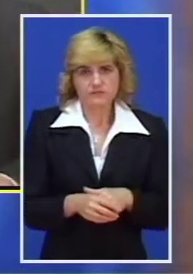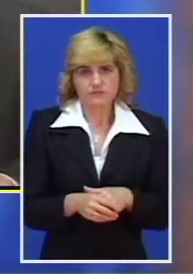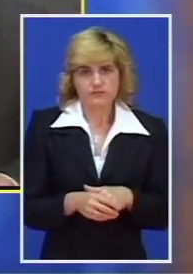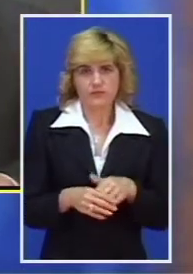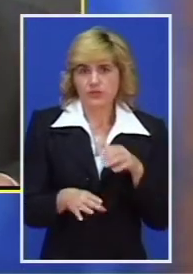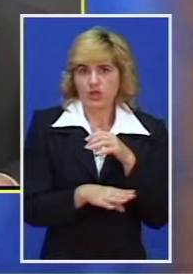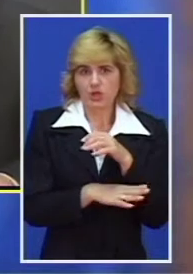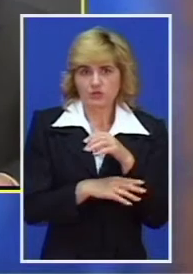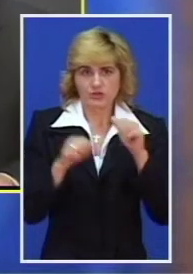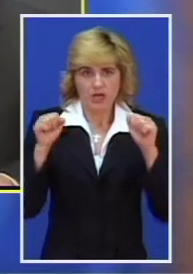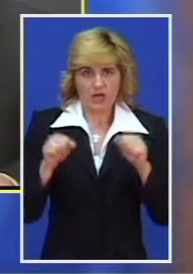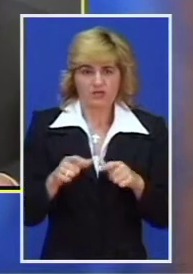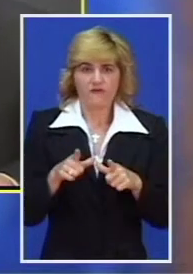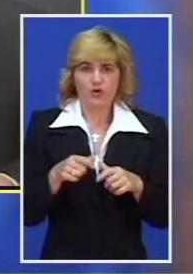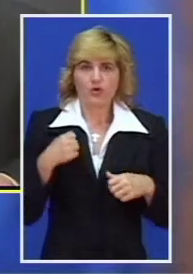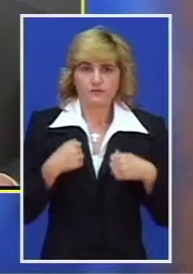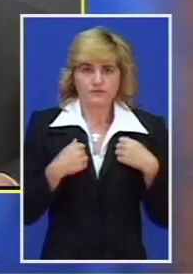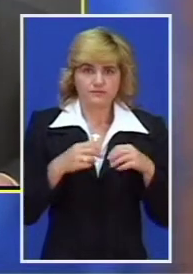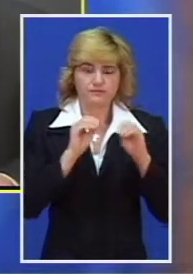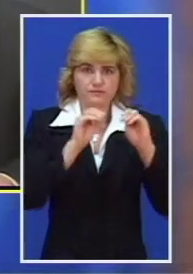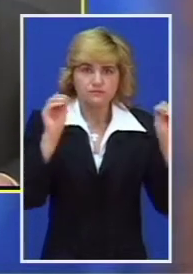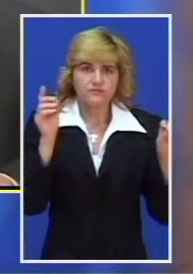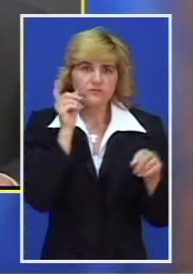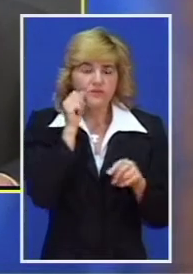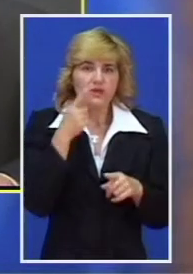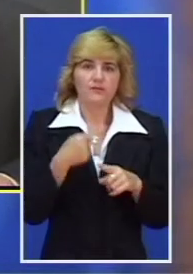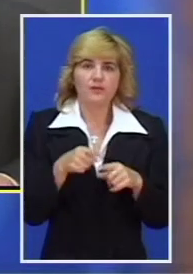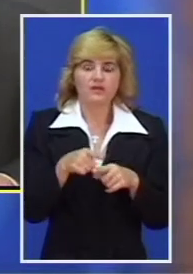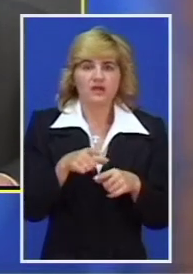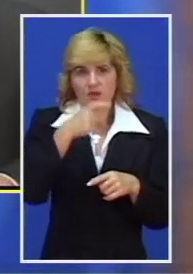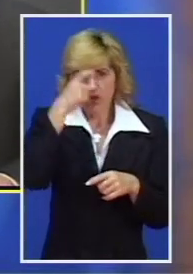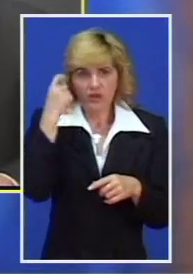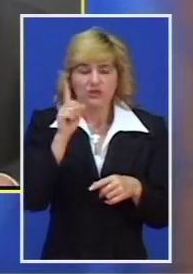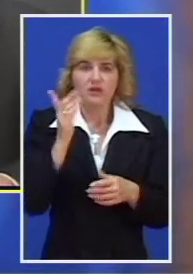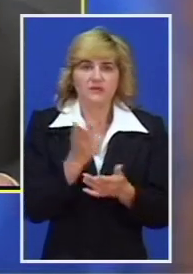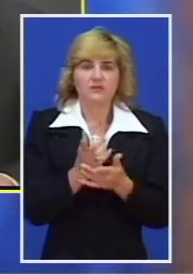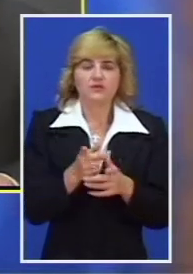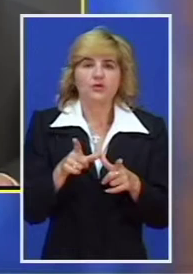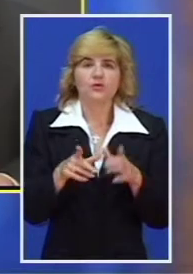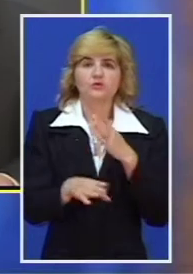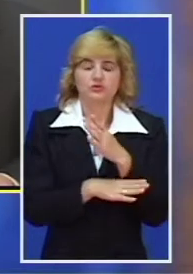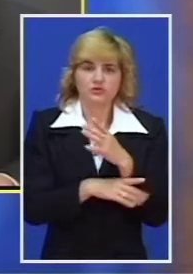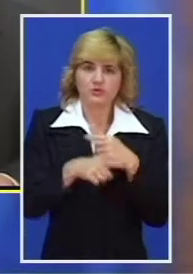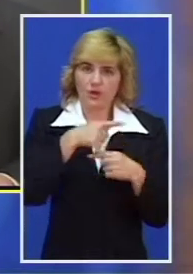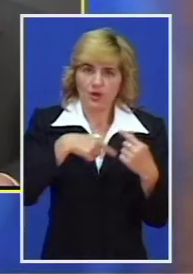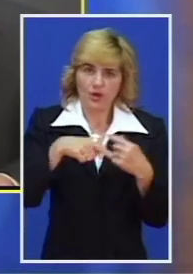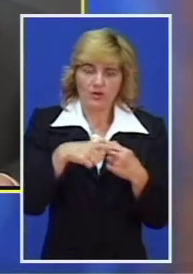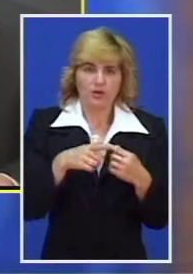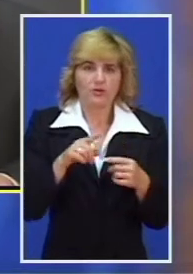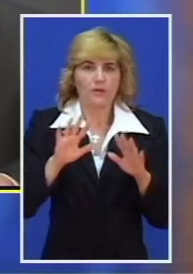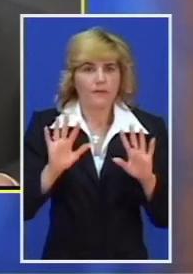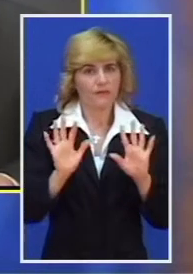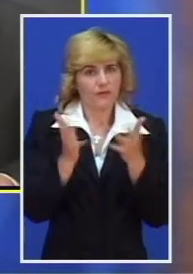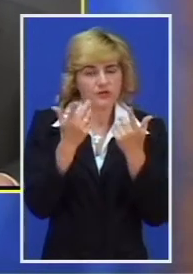Šumsko gazdinstvo u Subotici uputilo je apel građanima da tokom jula i augusta ne borave u subotičkim šumama i njihovoj okolini. Požare